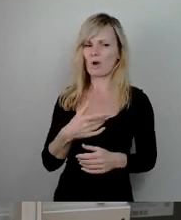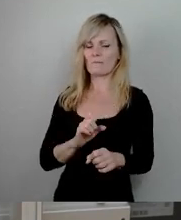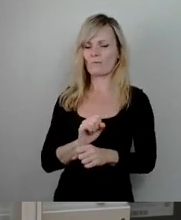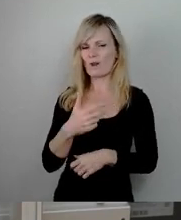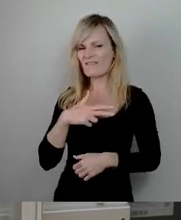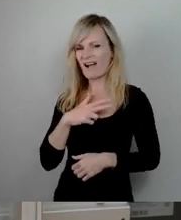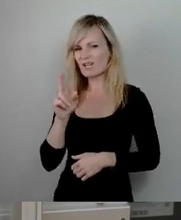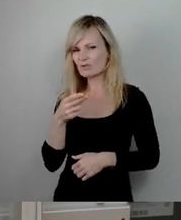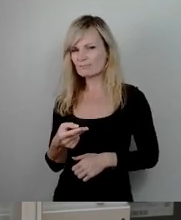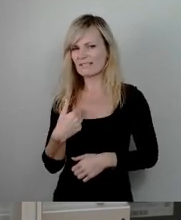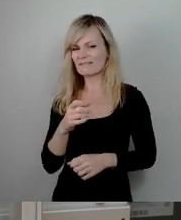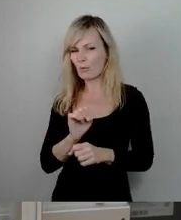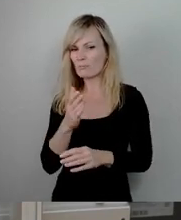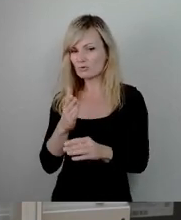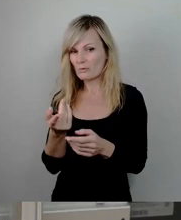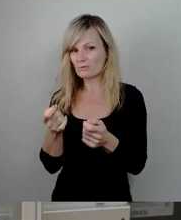beschlossen wurde.